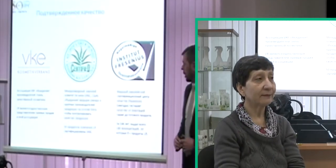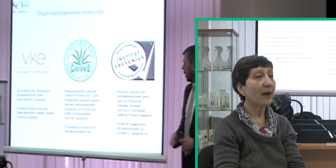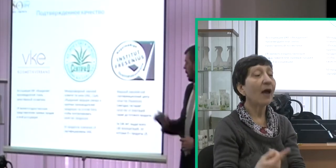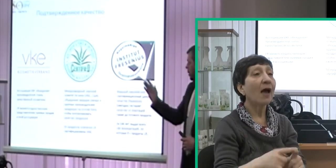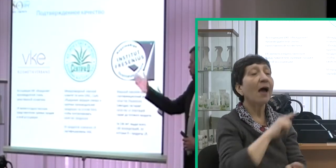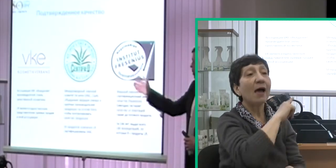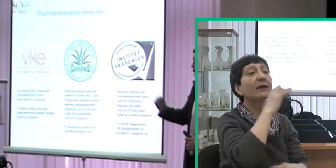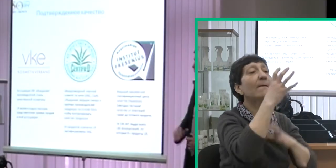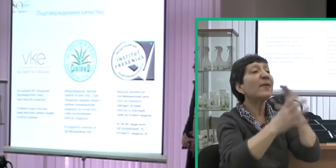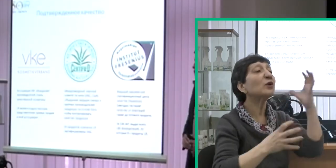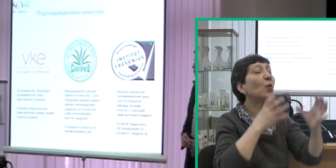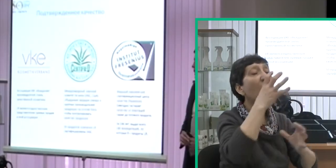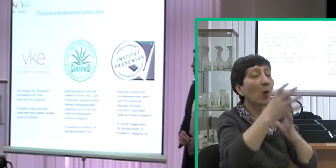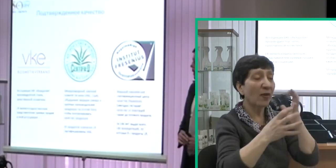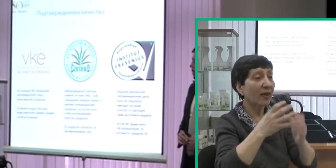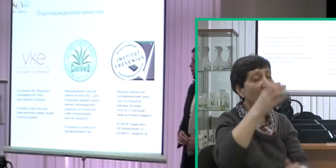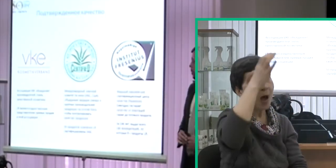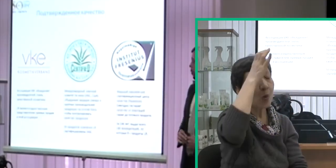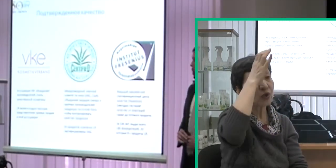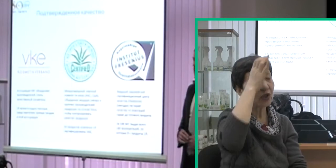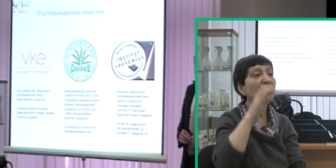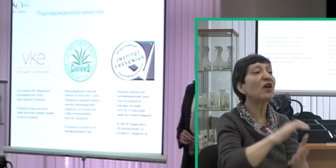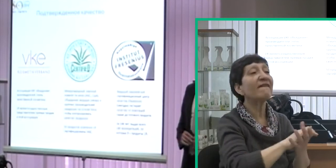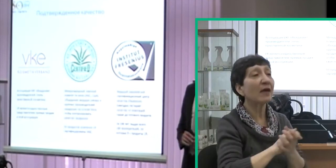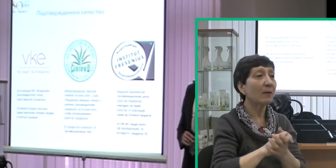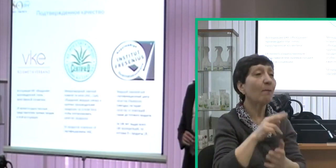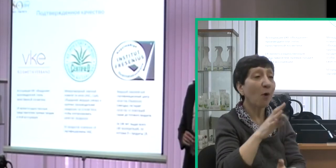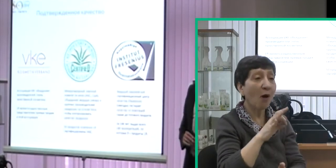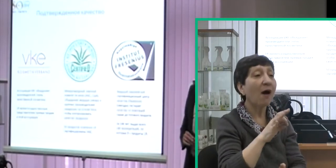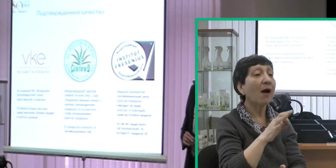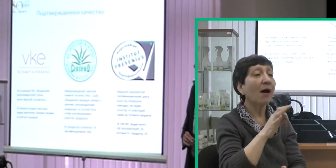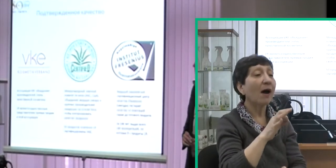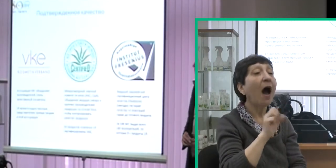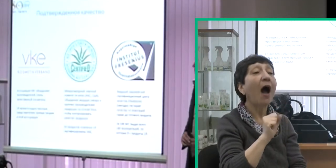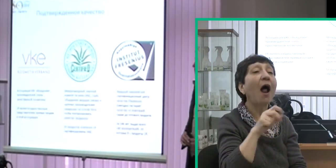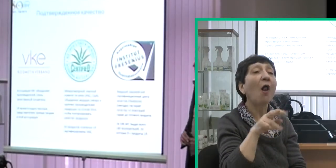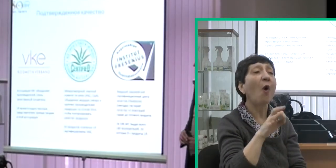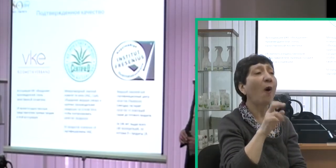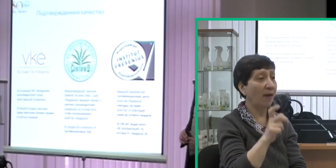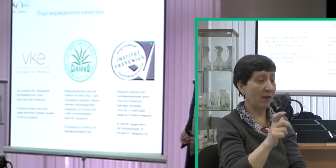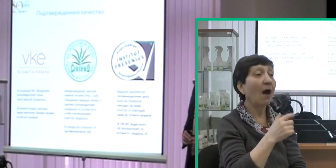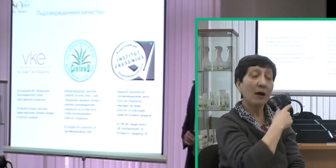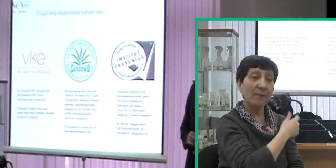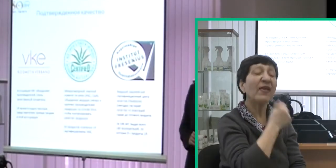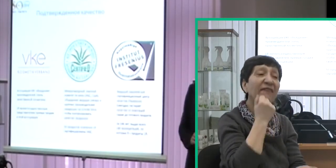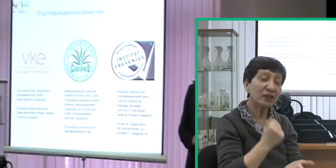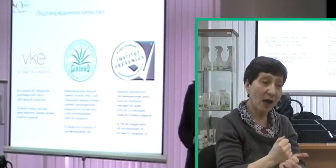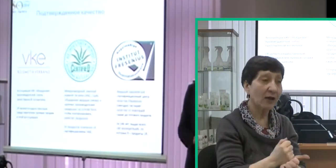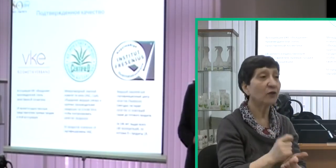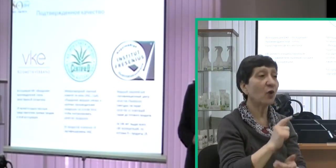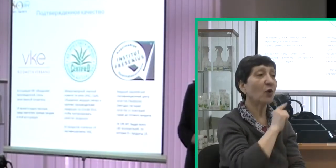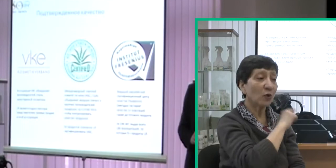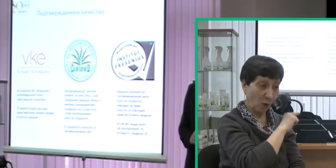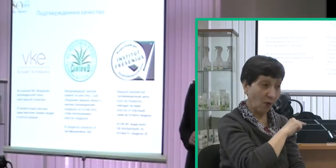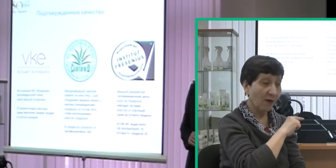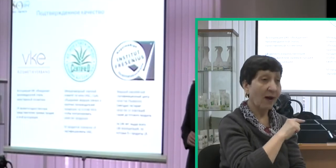Это Международный научный совет по алоэ, который подтверждает, что